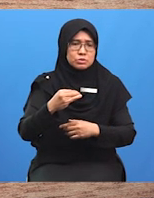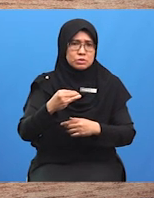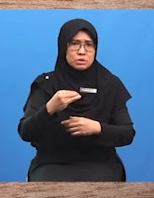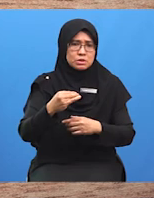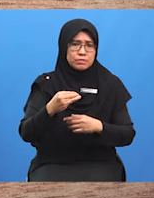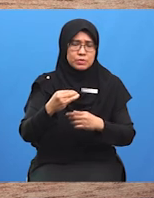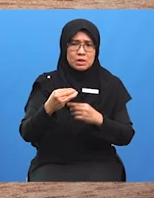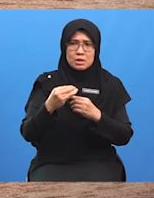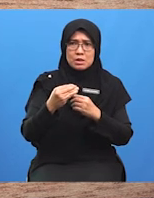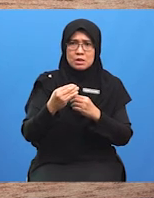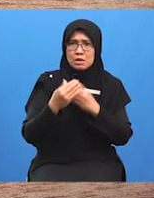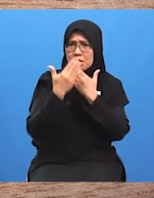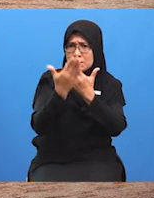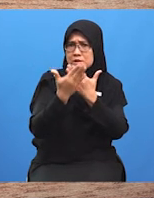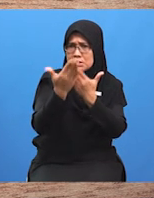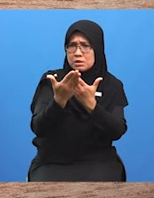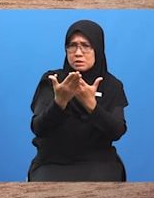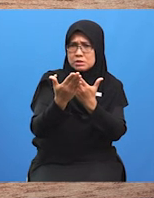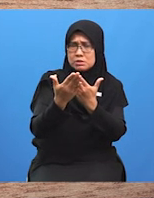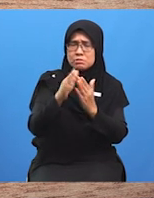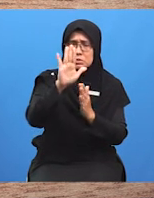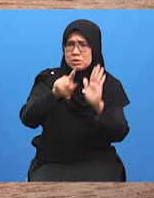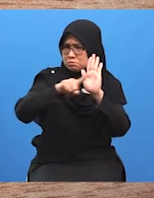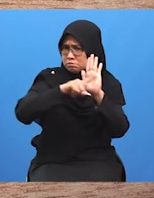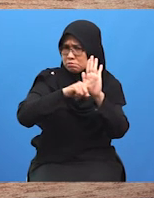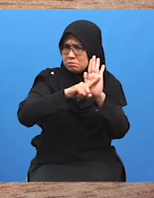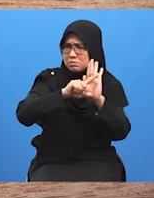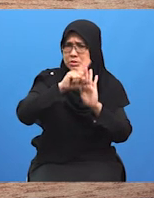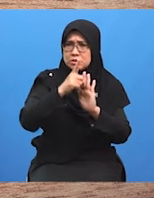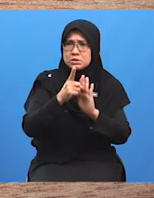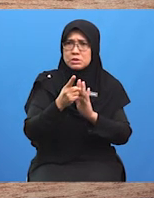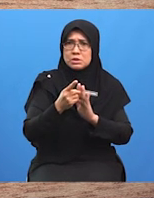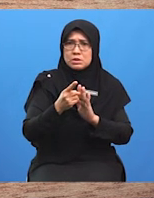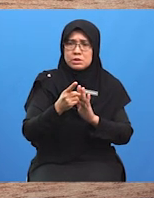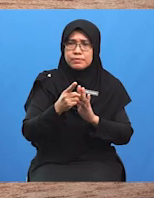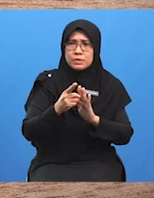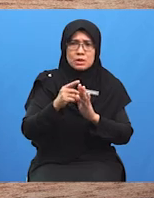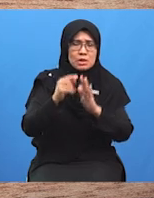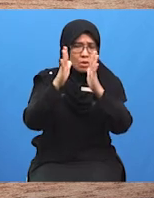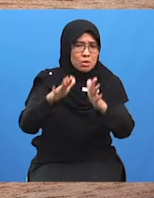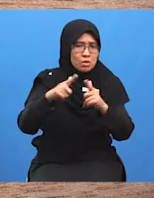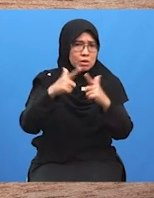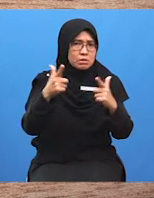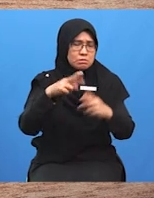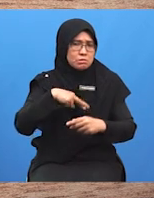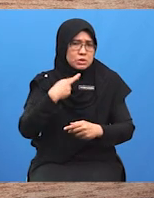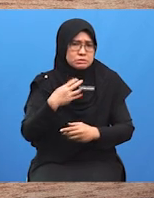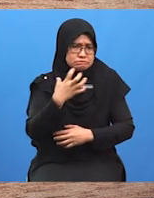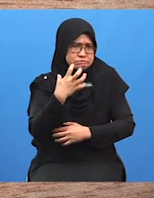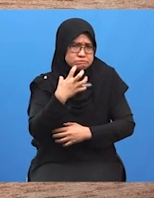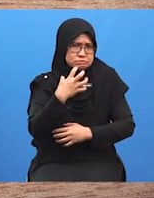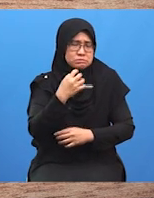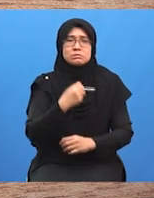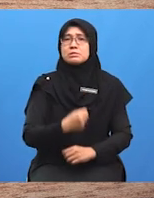mengajukan cadangan yang negatif Yang membangkitkan kemarahan pihak perunding